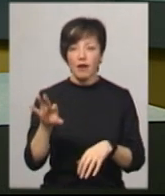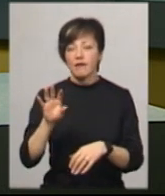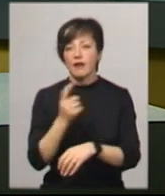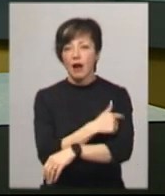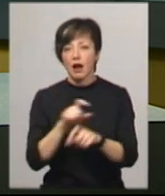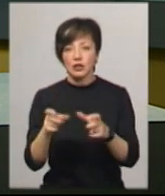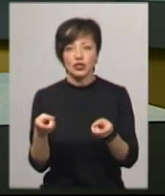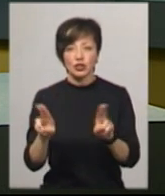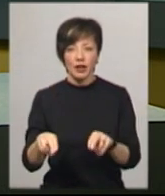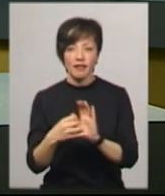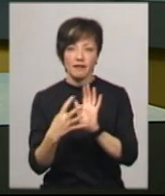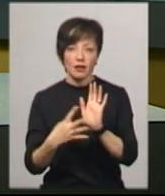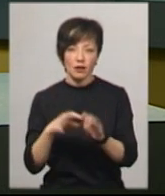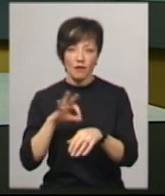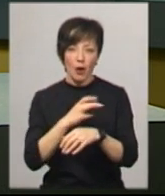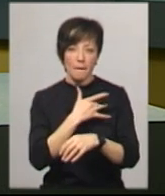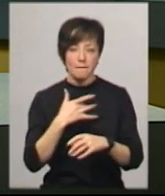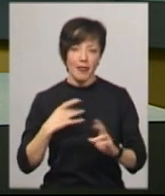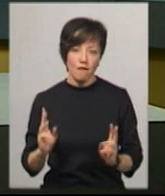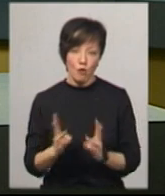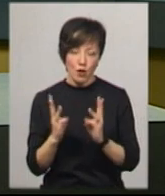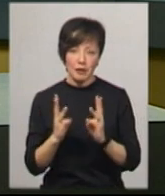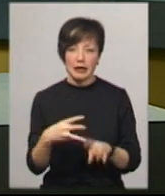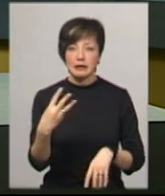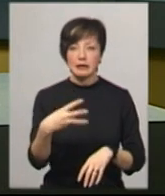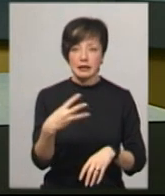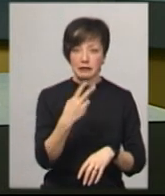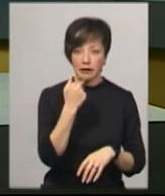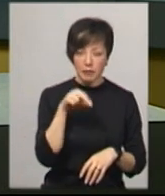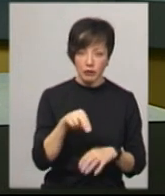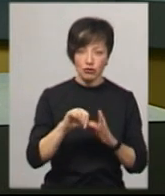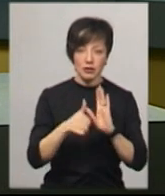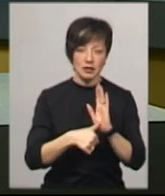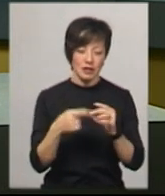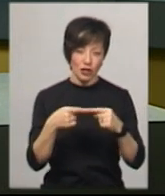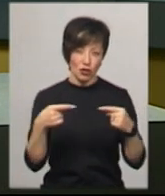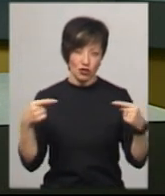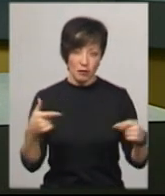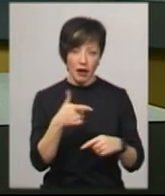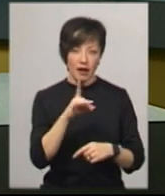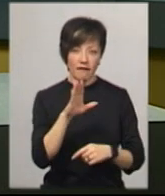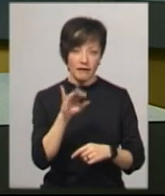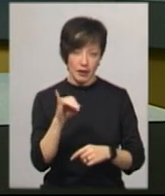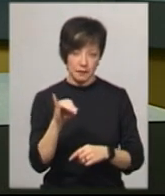залишається 19 хворих із пневмоніями, 30 хворих на гриб та 16 з іншими ГРВІ.